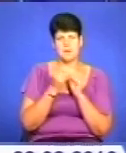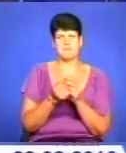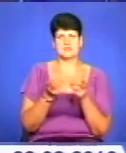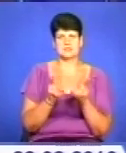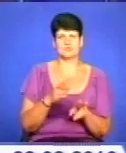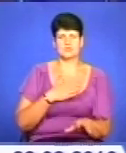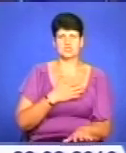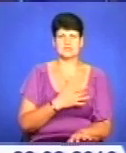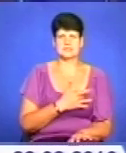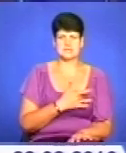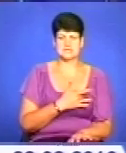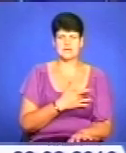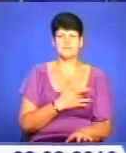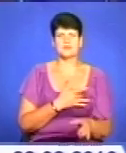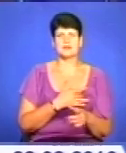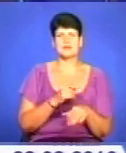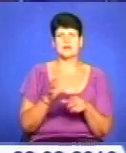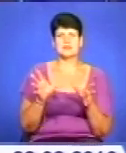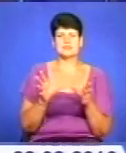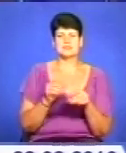у наших серцях. Висловлюємо співчуття рідним і близьким.